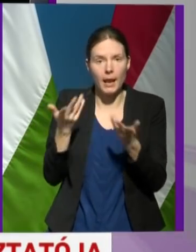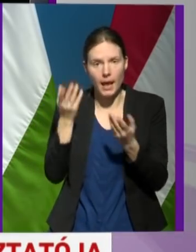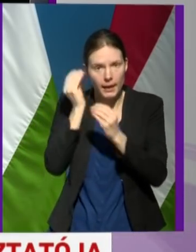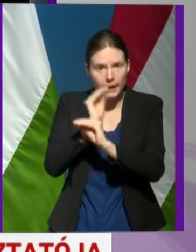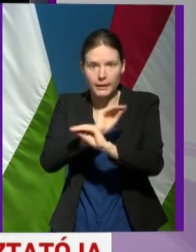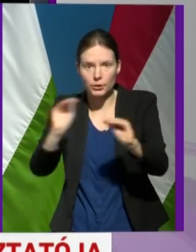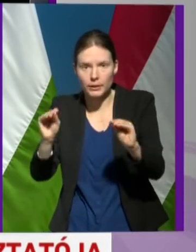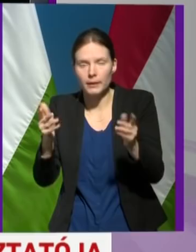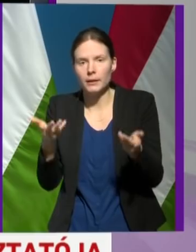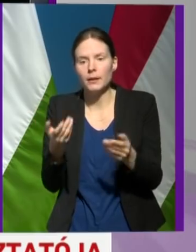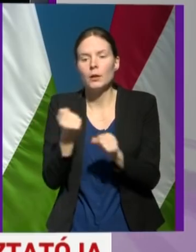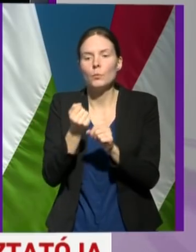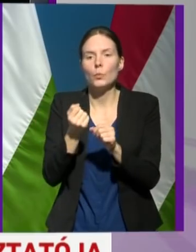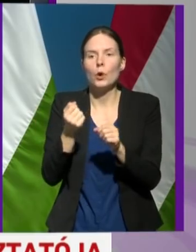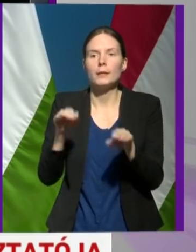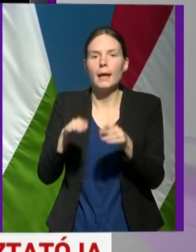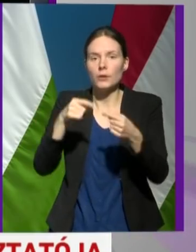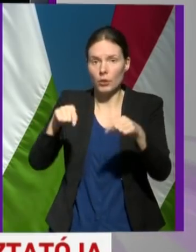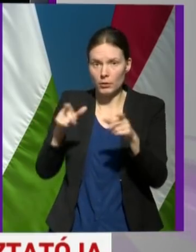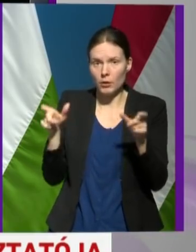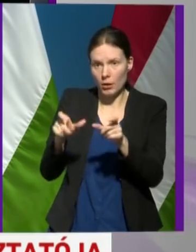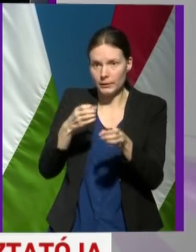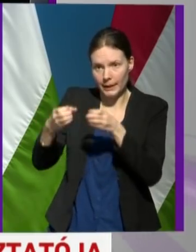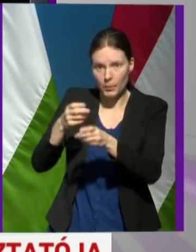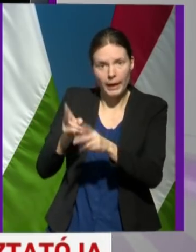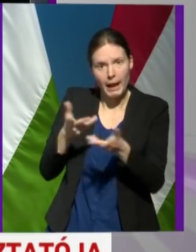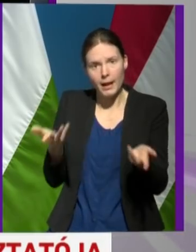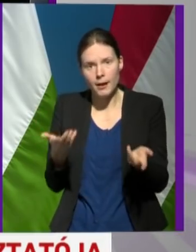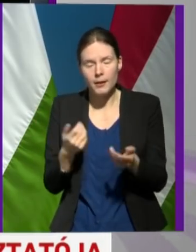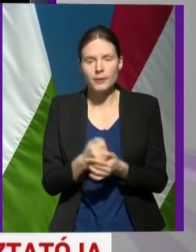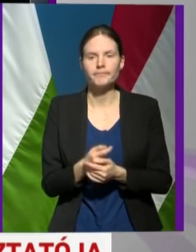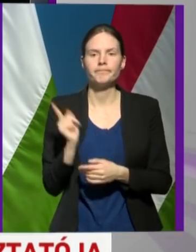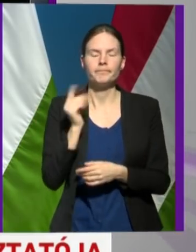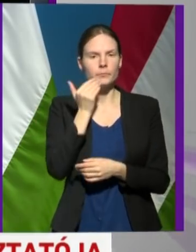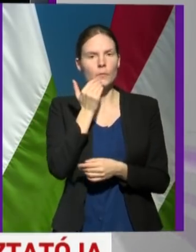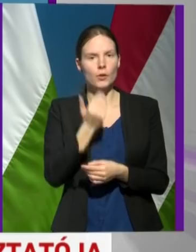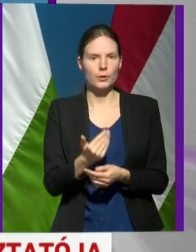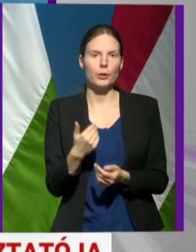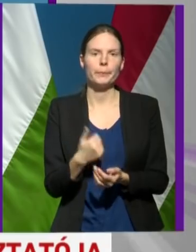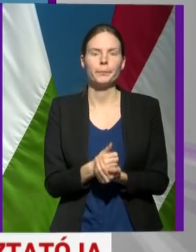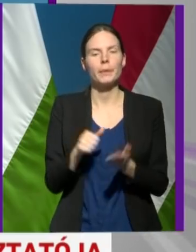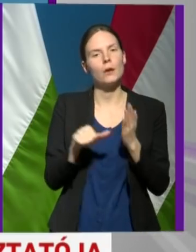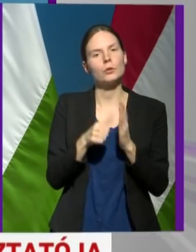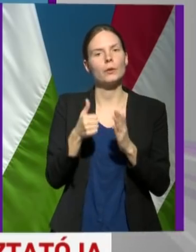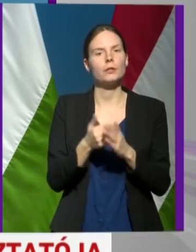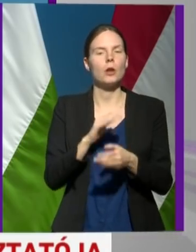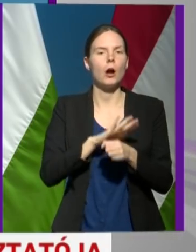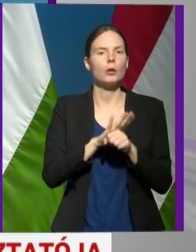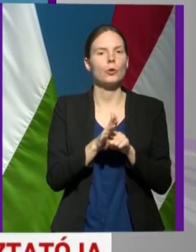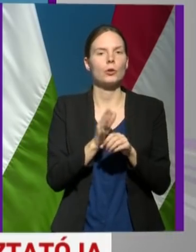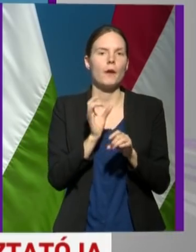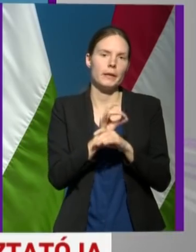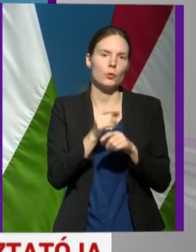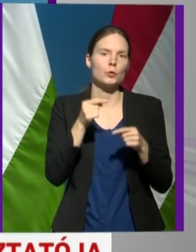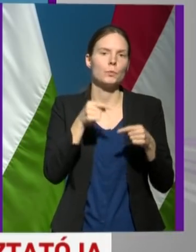munkahelynek? Kele a munkatársaknak karanténba vonulni? Köszönöm. Először is a koronavírus.gov.hu